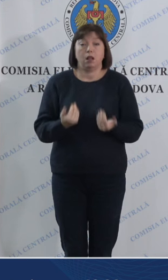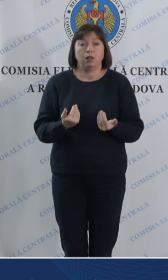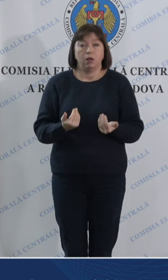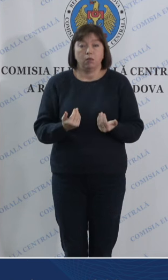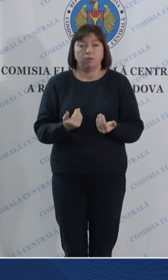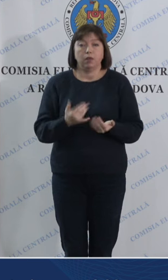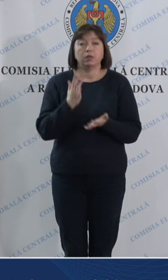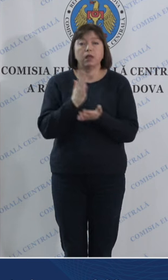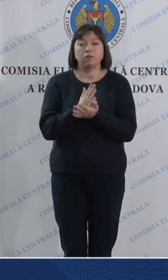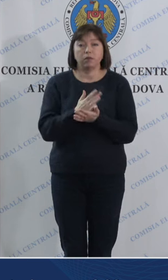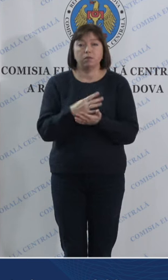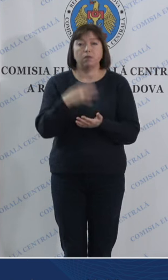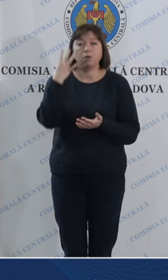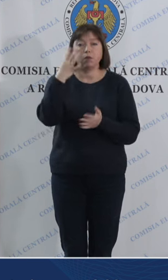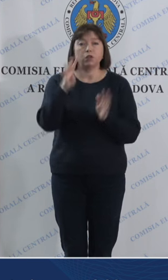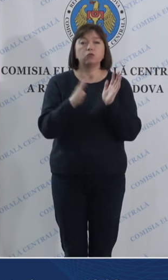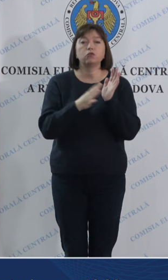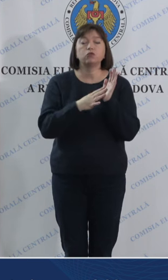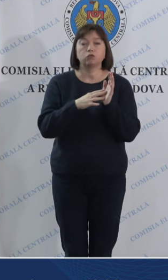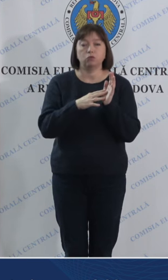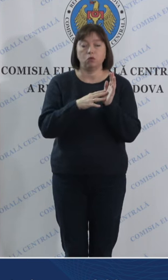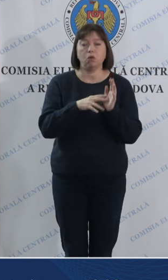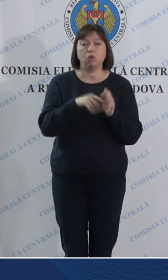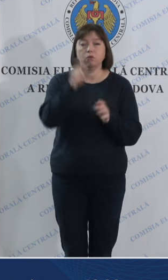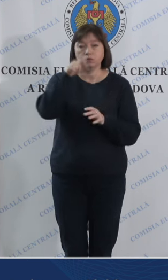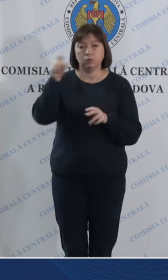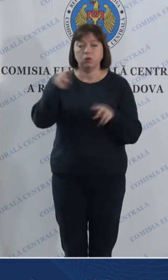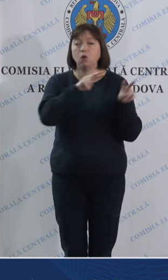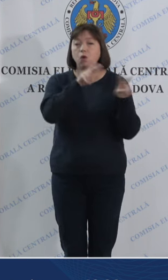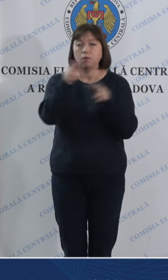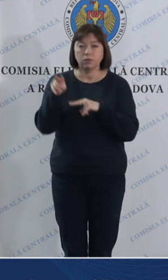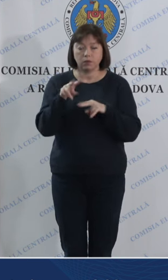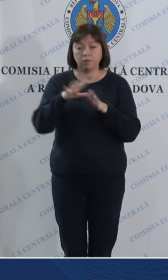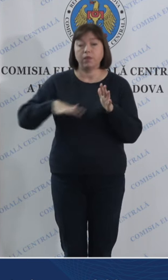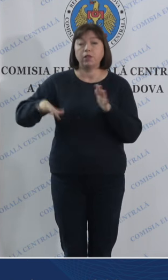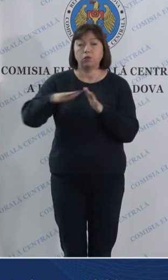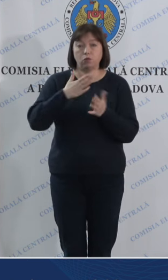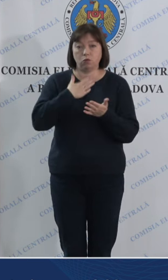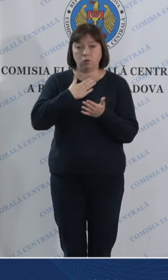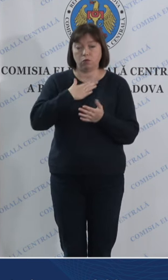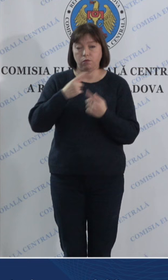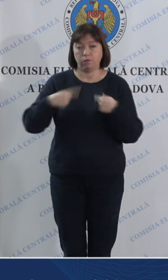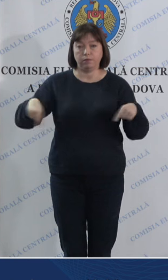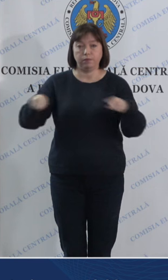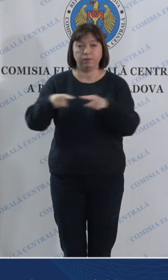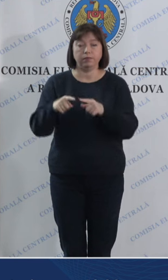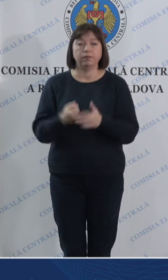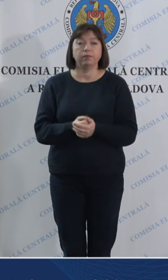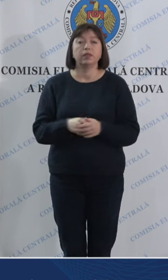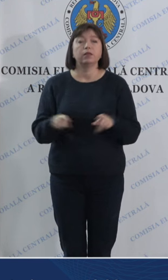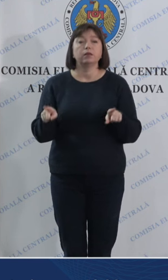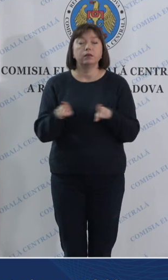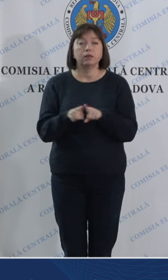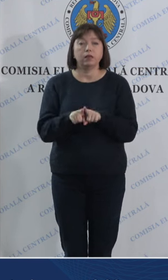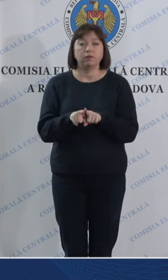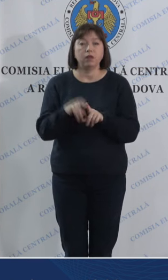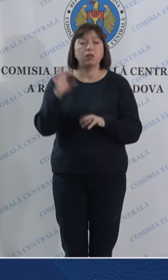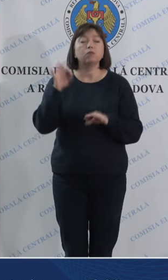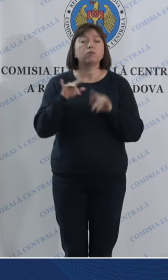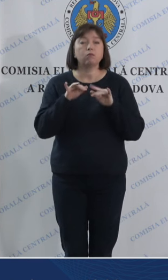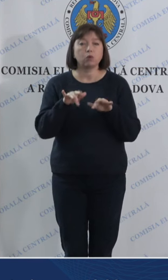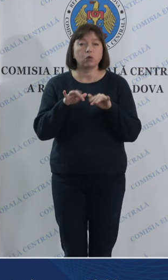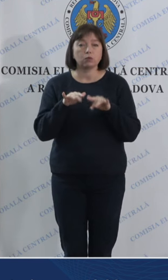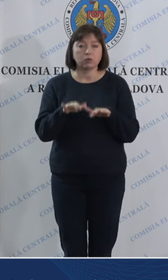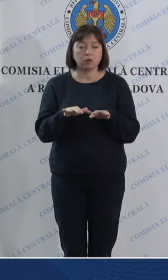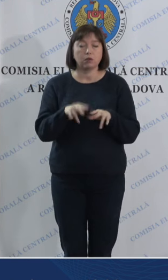având 49 de observatori pe teritoriul circunscripției la fel procesul este